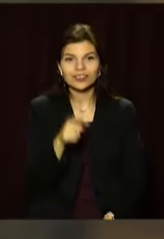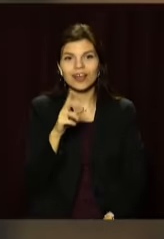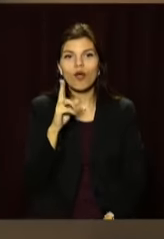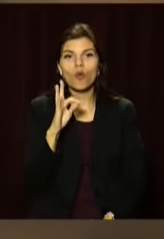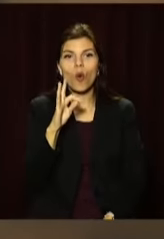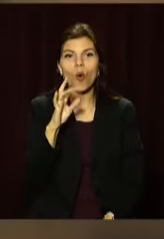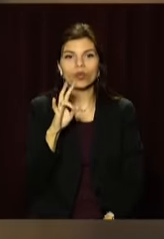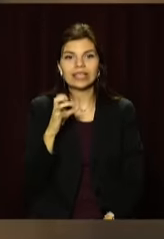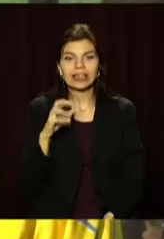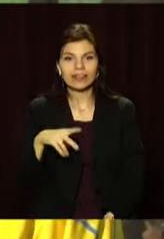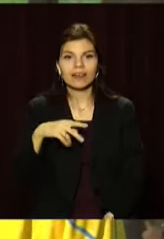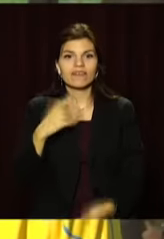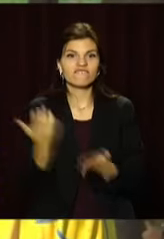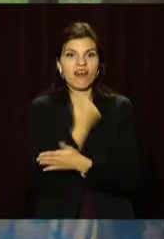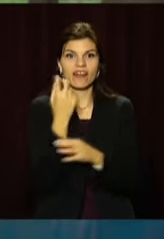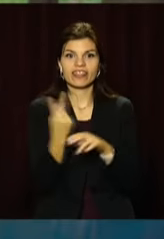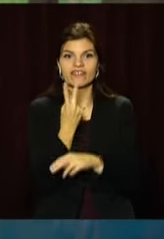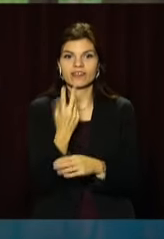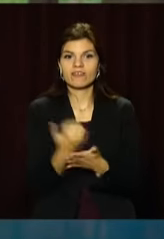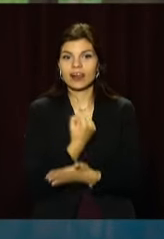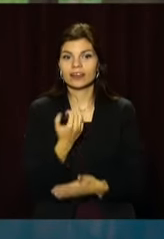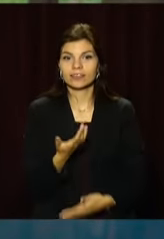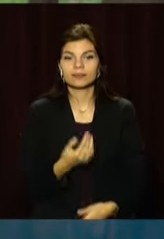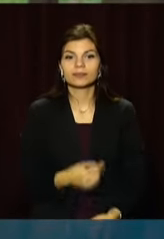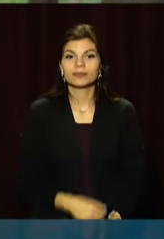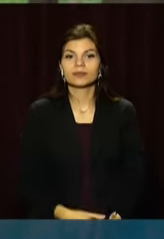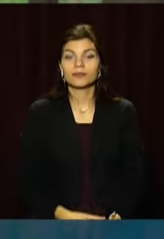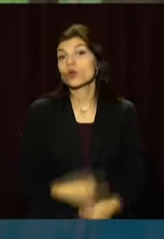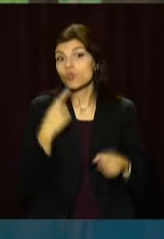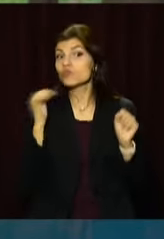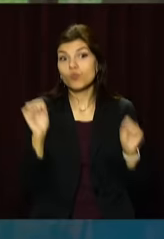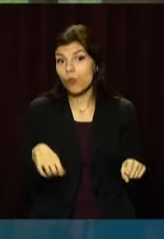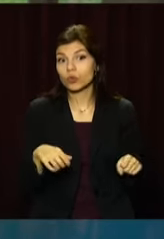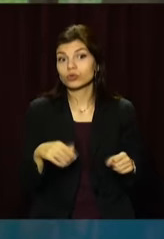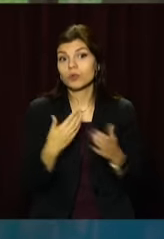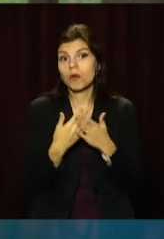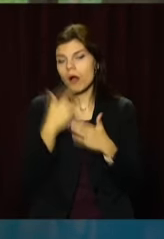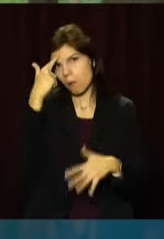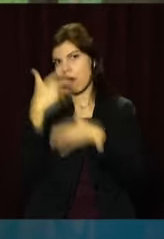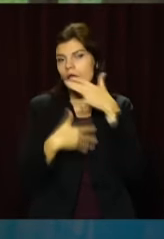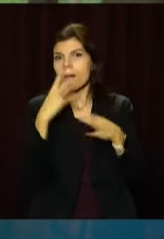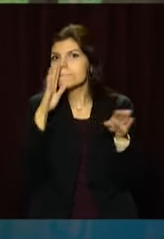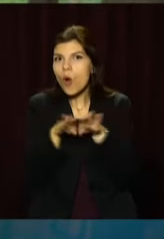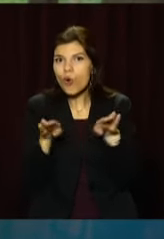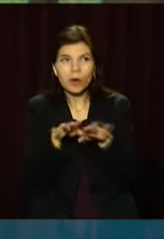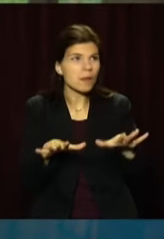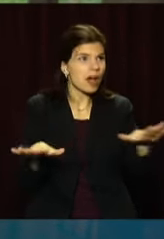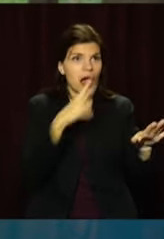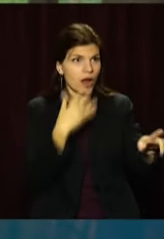Костянтин Самойленко. Можна, допустим, перепутати схожу ситуацію на